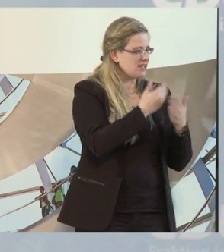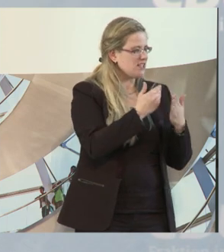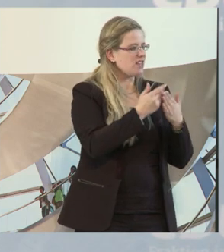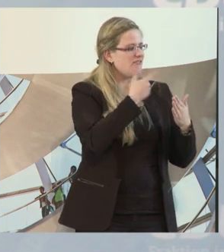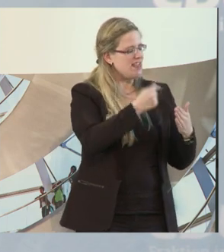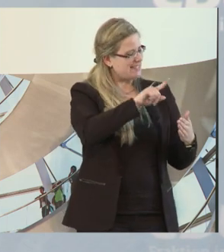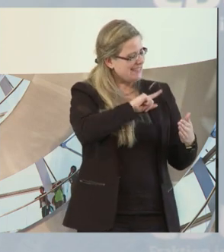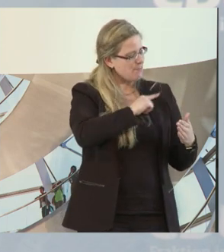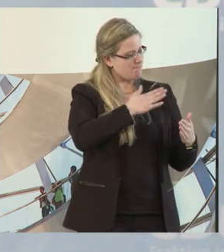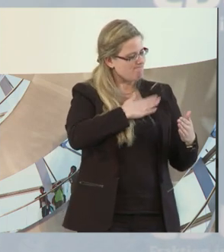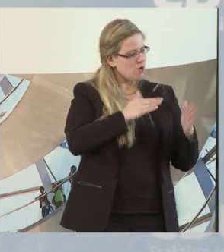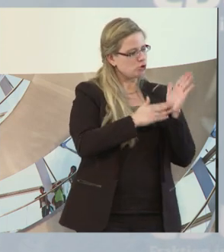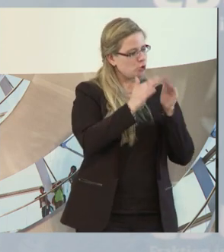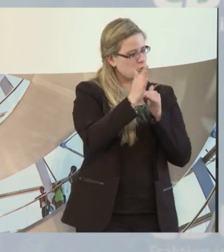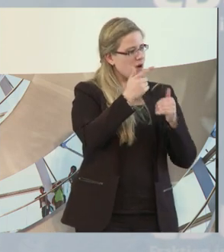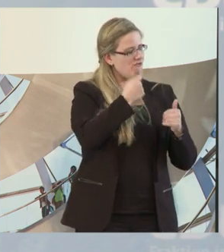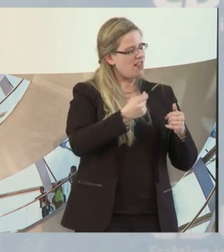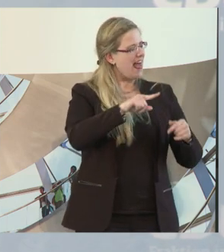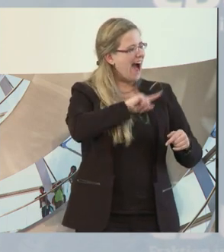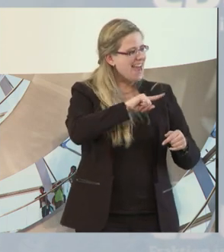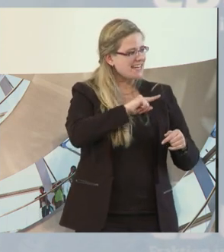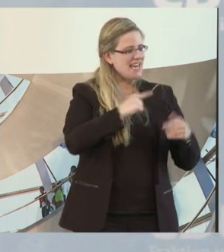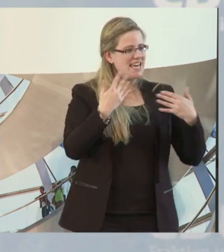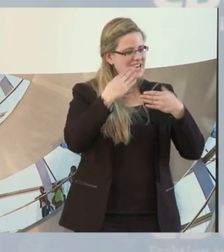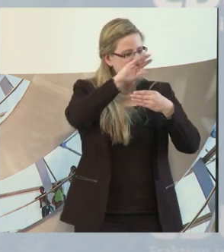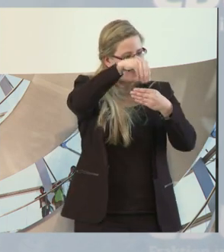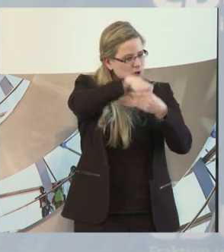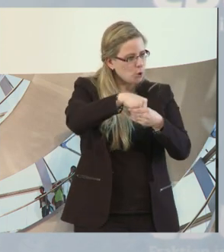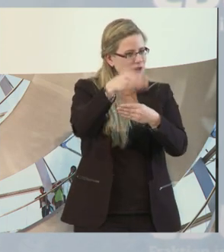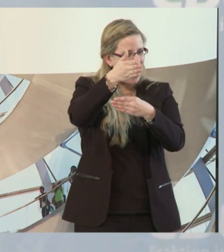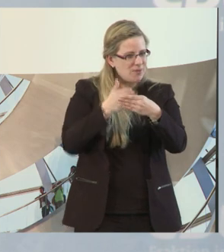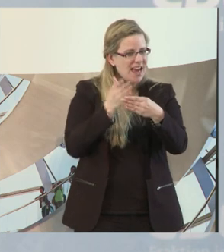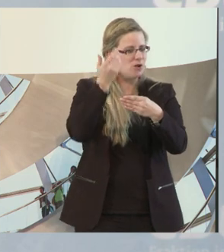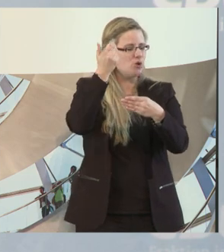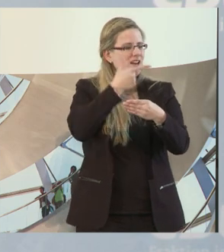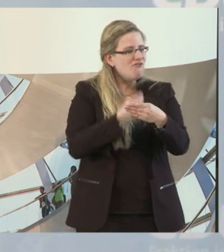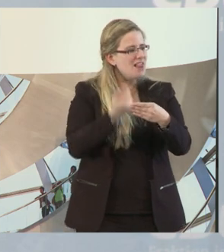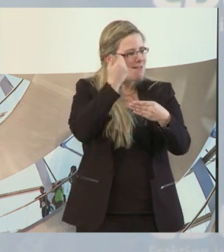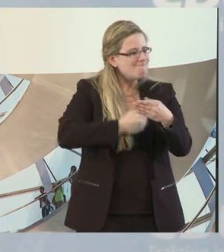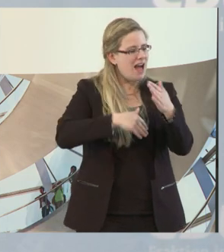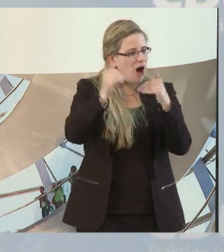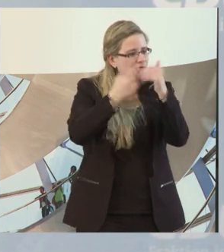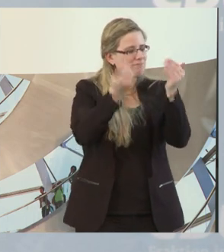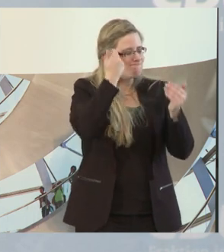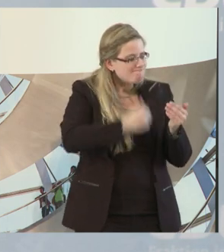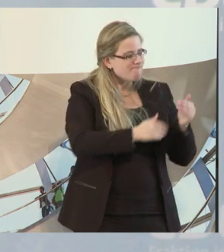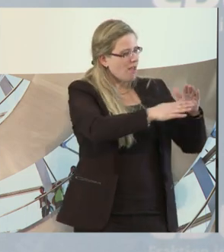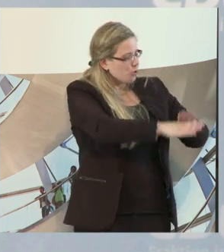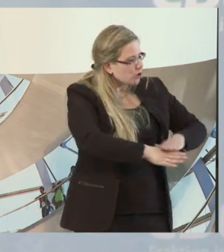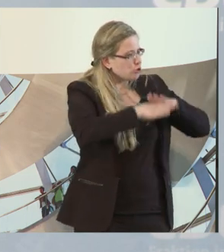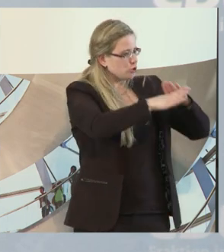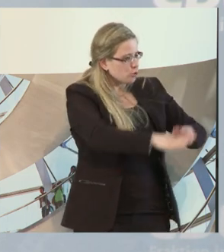Strukturen aufzubauen und eigene Integrationsabteilungen aufzubauen. Und die kaufen sich ganz verbindlich unsere Dienstleistungen ein, weil sie sagen, wir brauchen